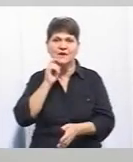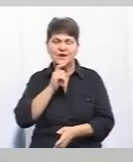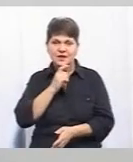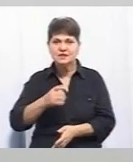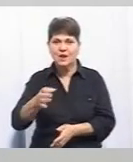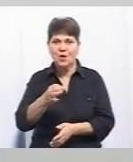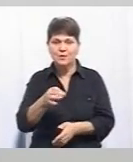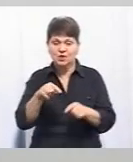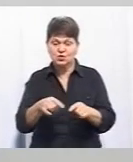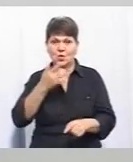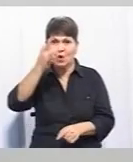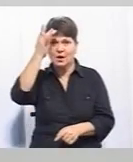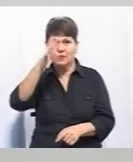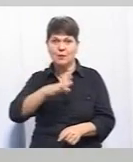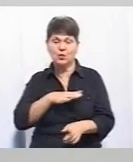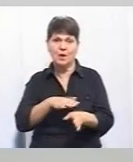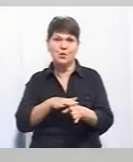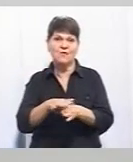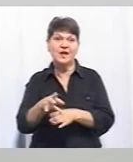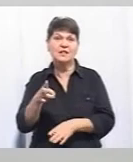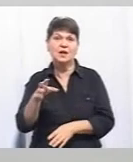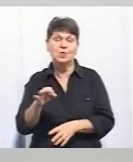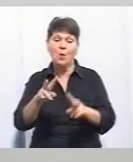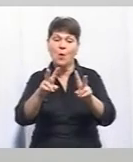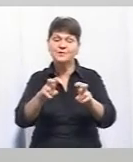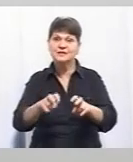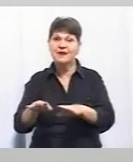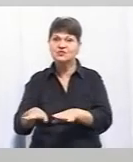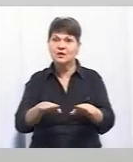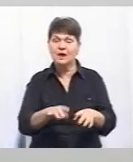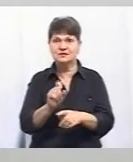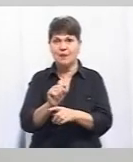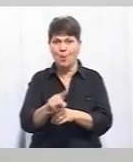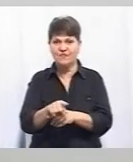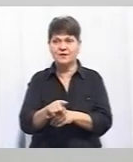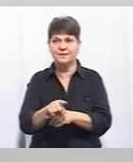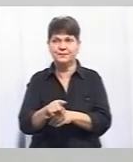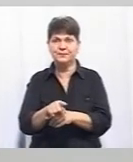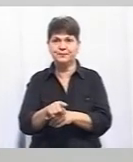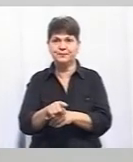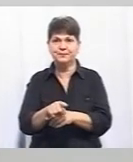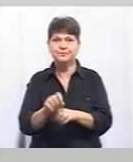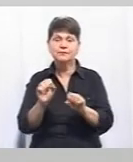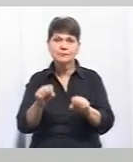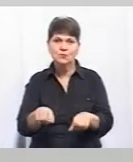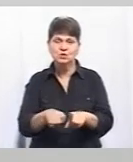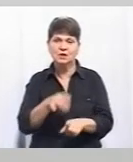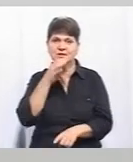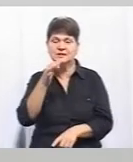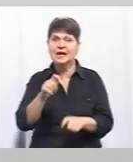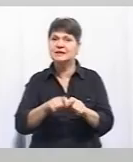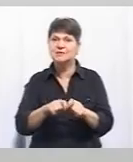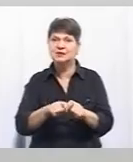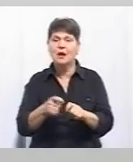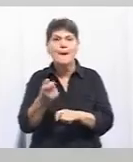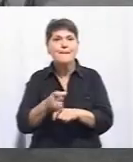цього літа обстеження. Вони замовили, не можна сказати, це експертизу, а більш